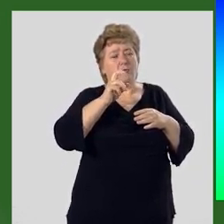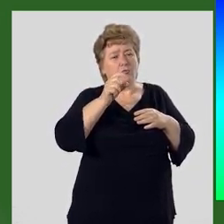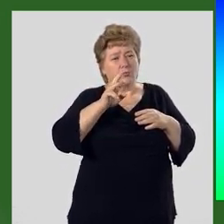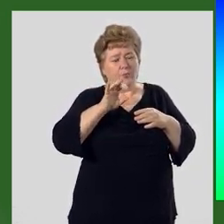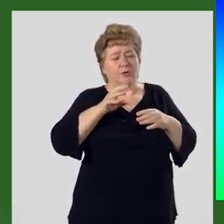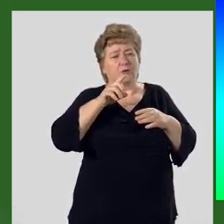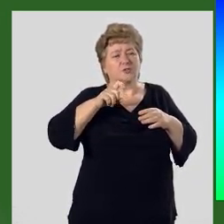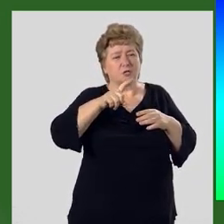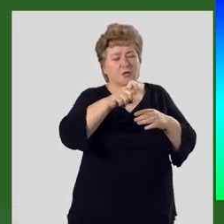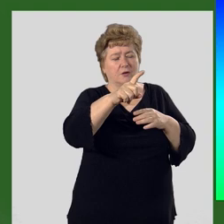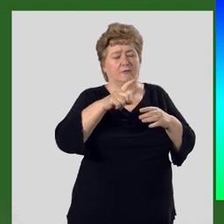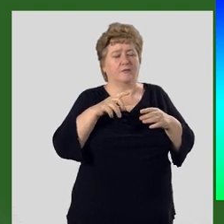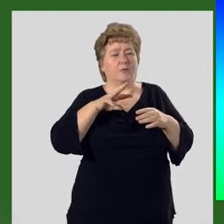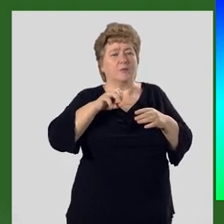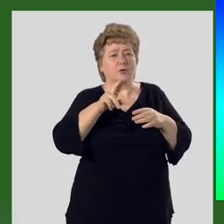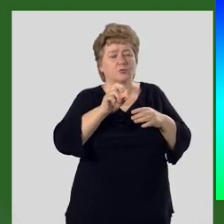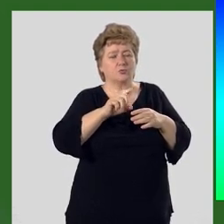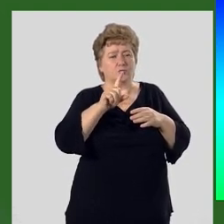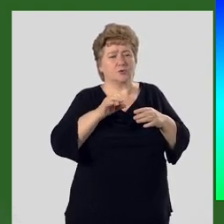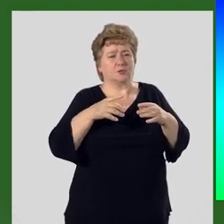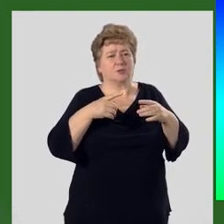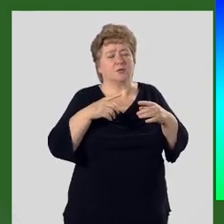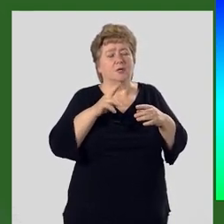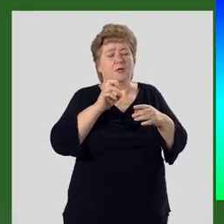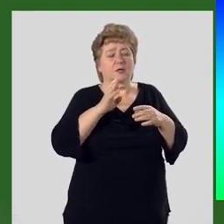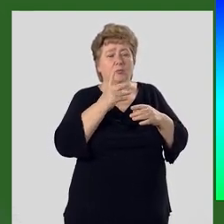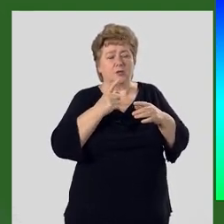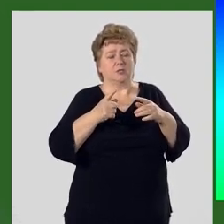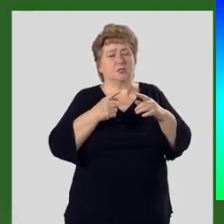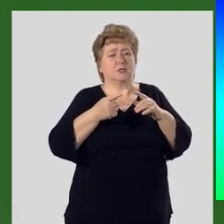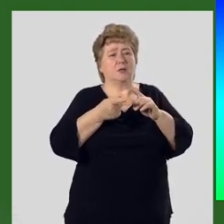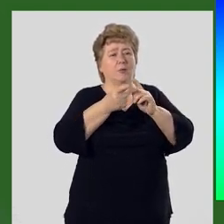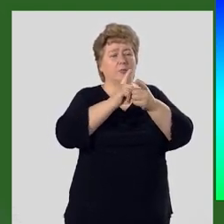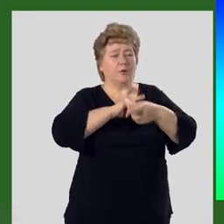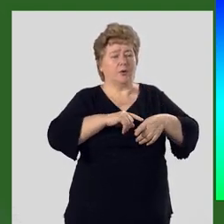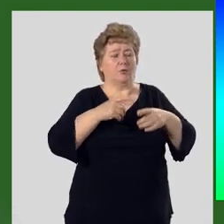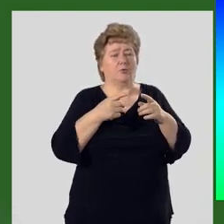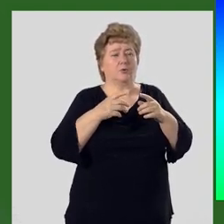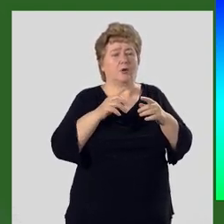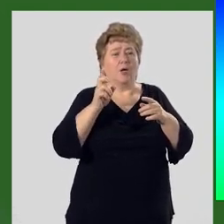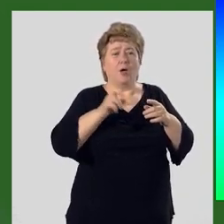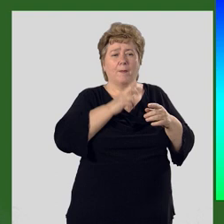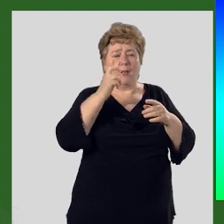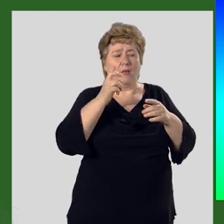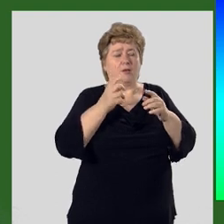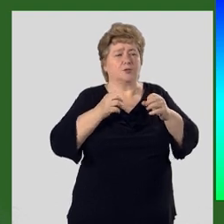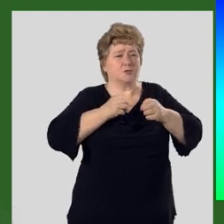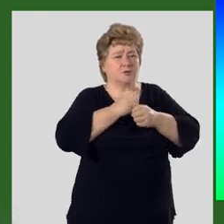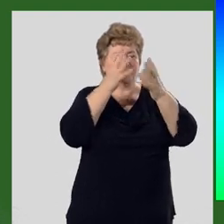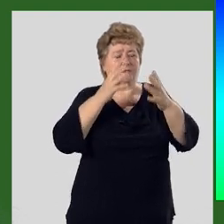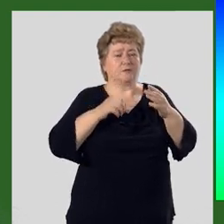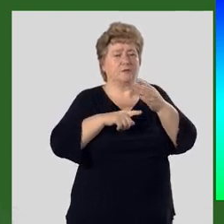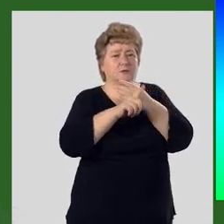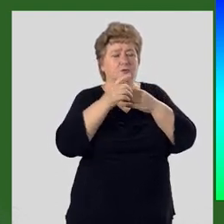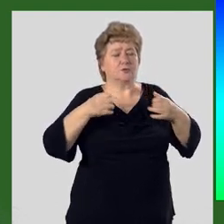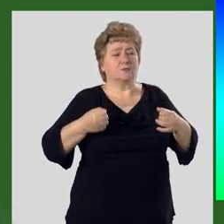черви. Важная часть палеозоя — кембрийский период. Произошел настоящий биологический взрыв. Начали